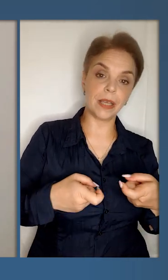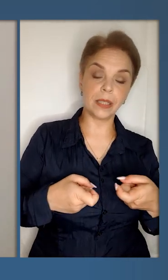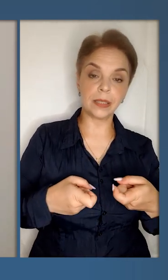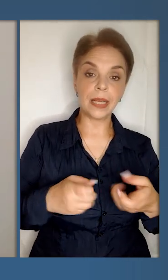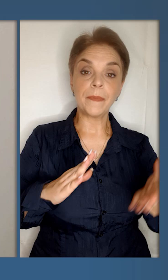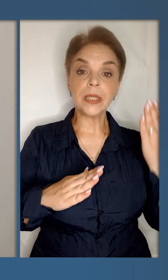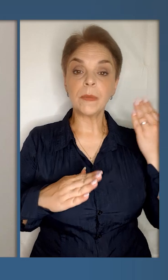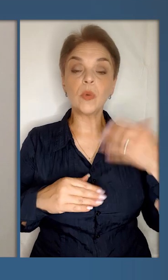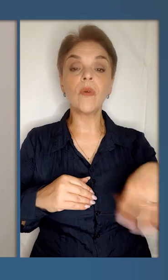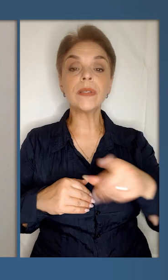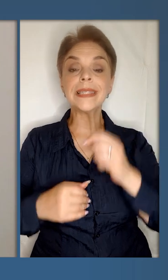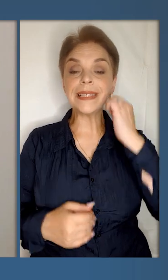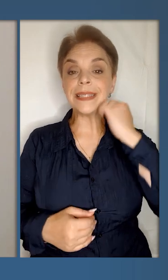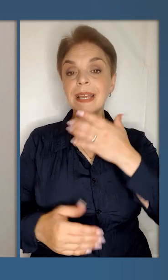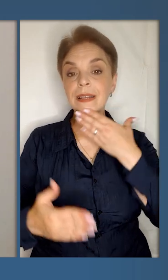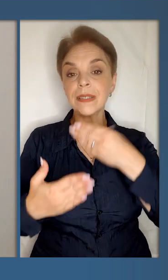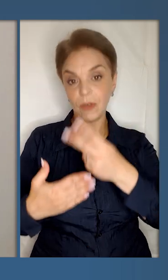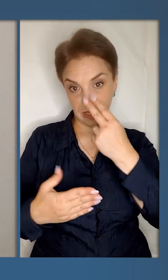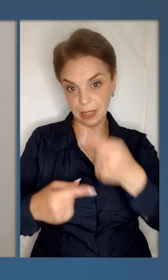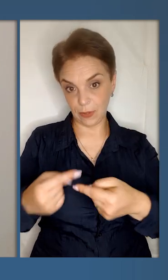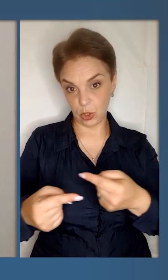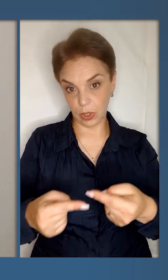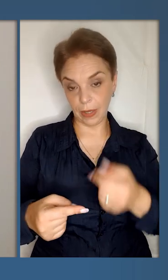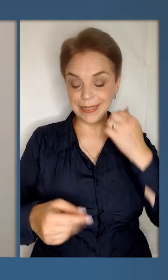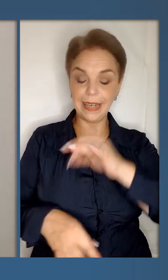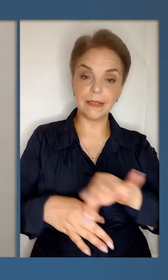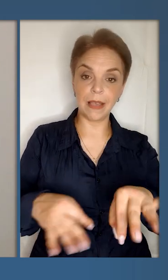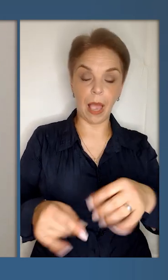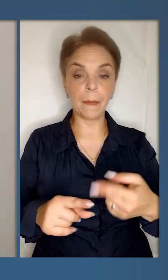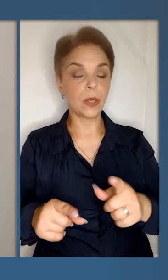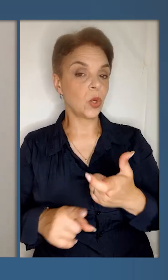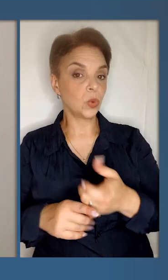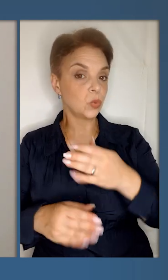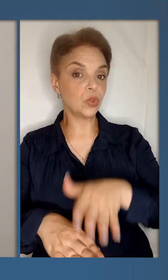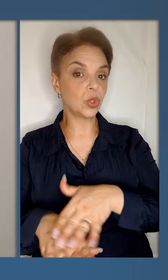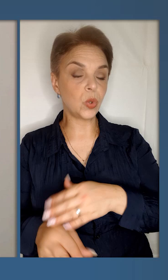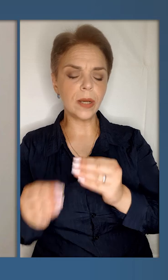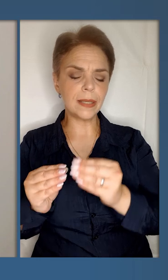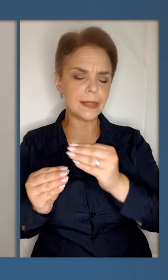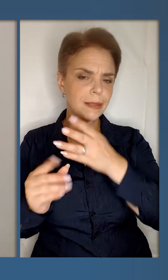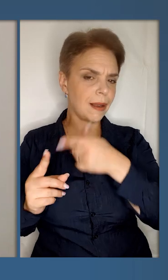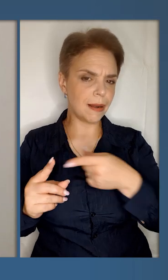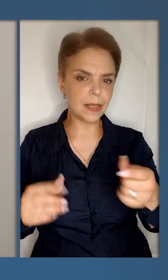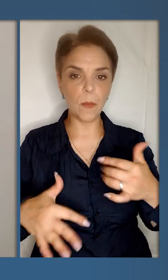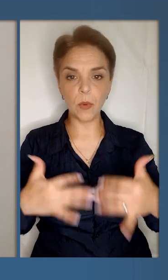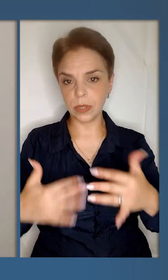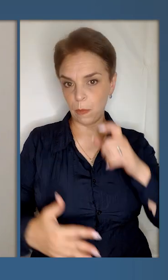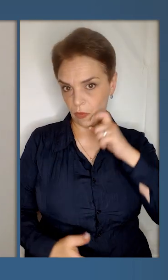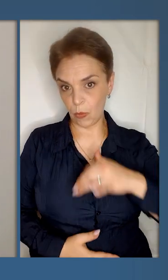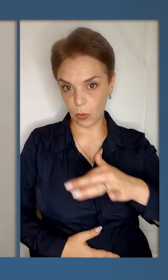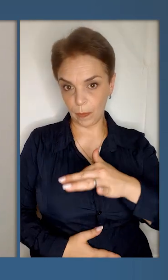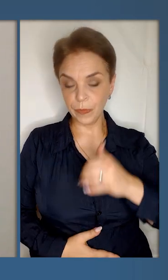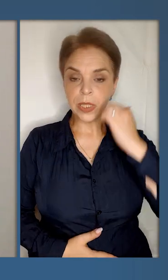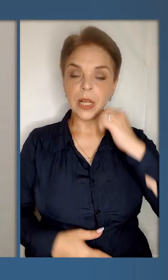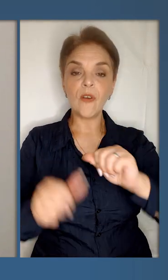перетягти з минулого всі ті старі свої звички, старі схеми, які дуже довго, десятиліттями